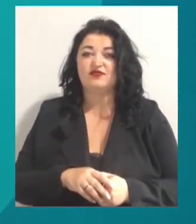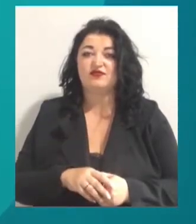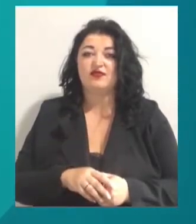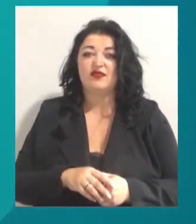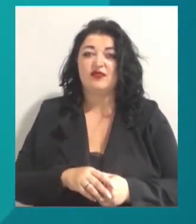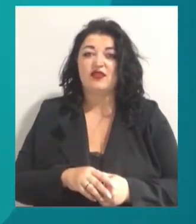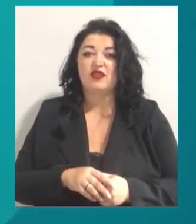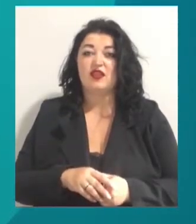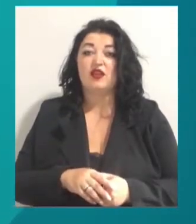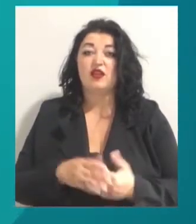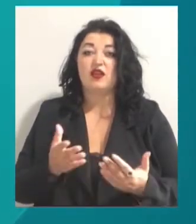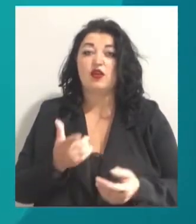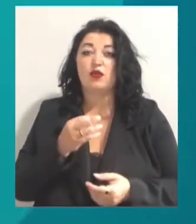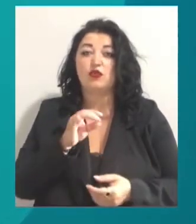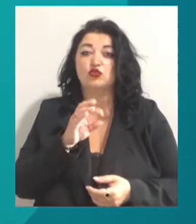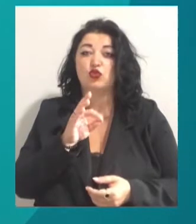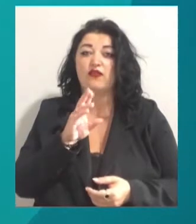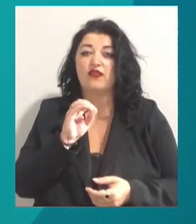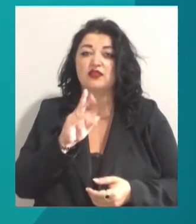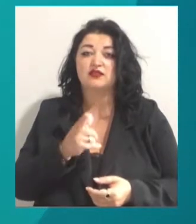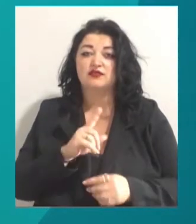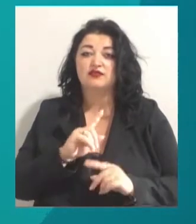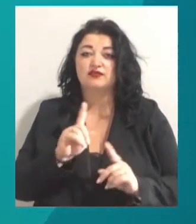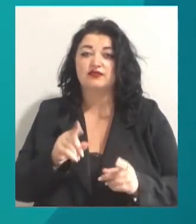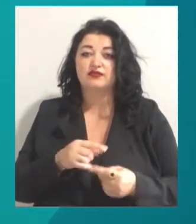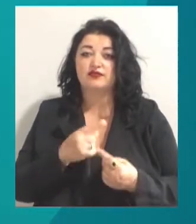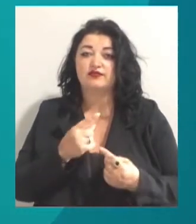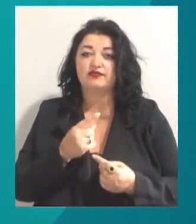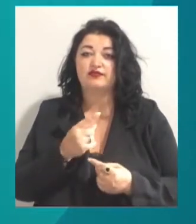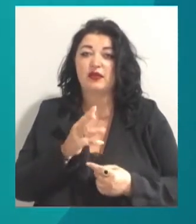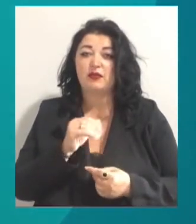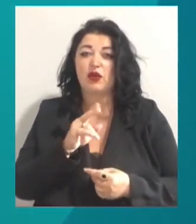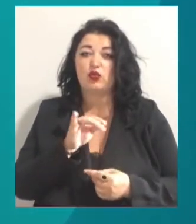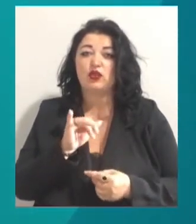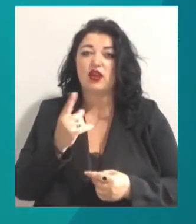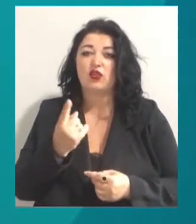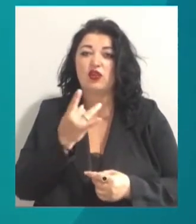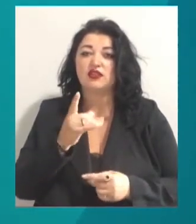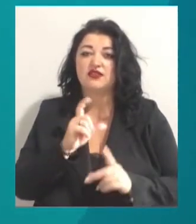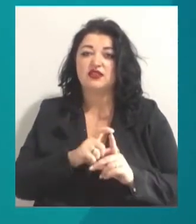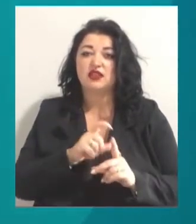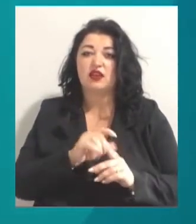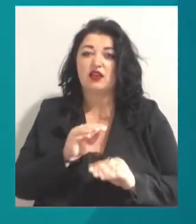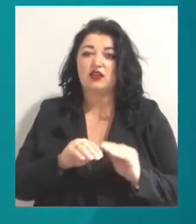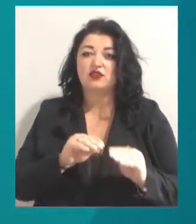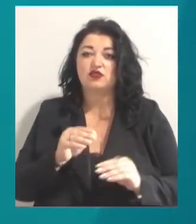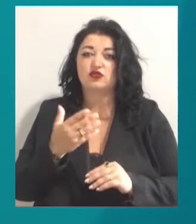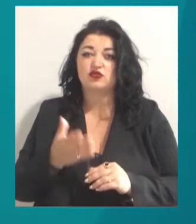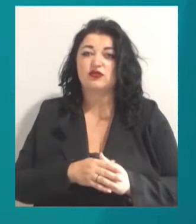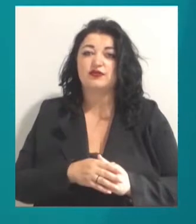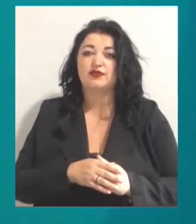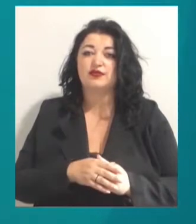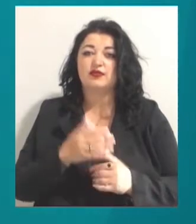Одеси Тигр Папкович створює устілки з кавової макухи та одноразових стаканчиків. Виробництво композиту для